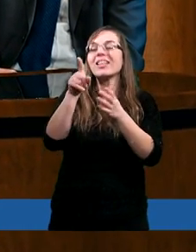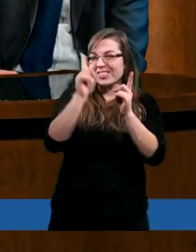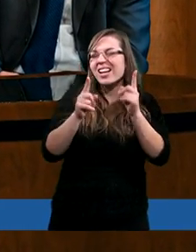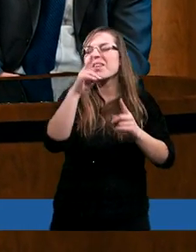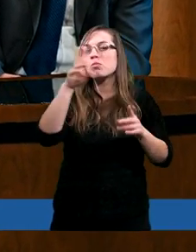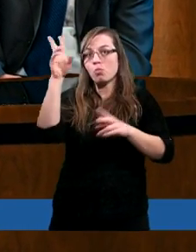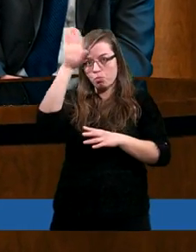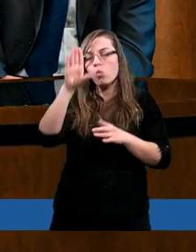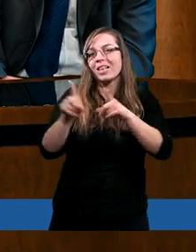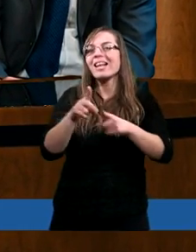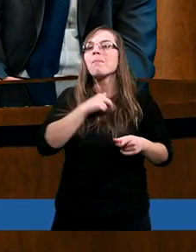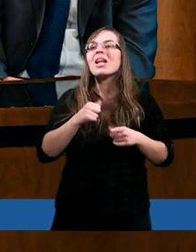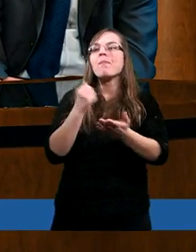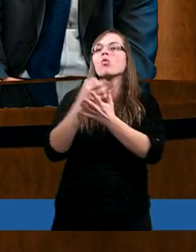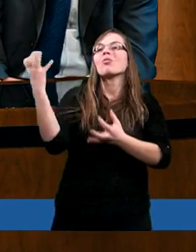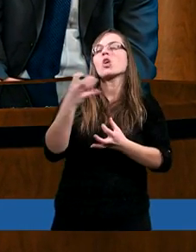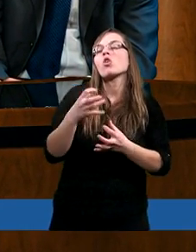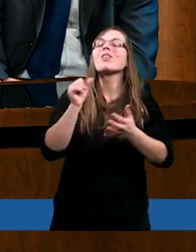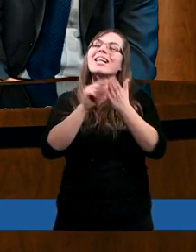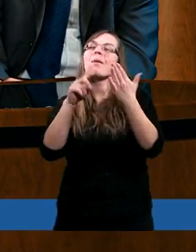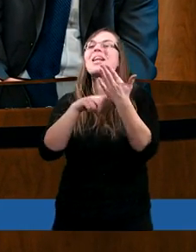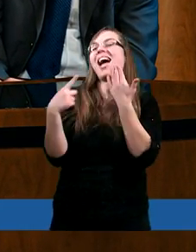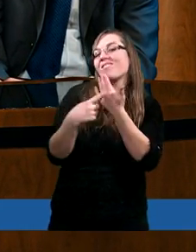musi potrząsnąć, aby tak było?